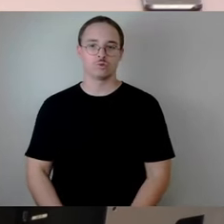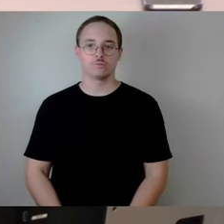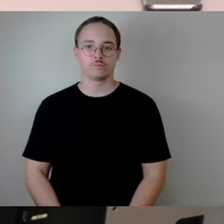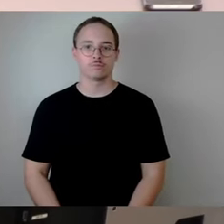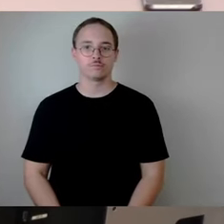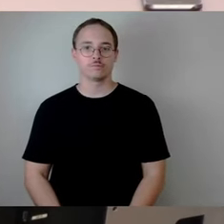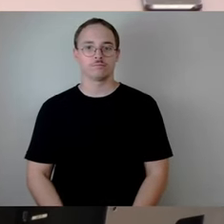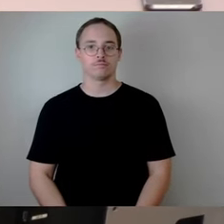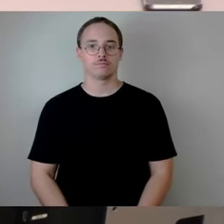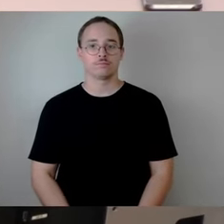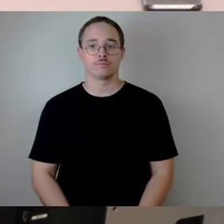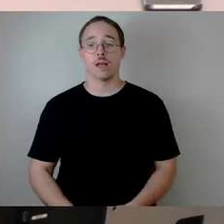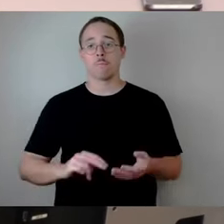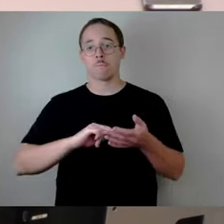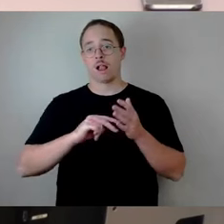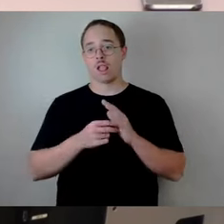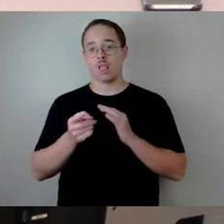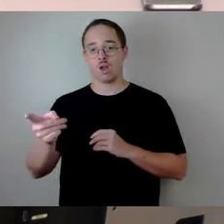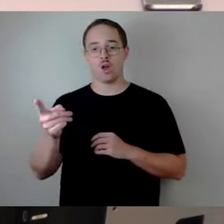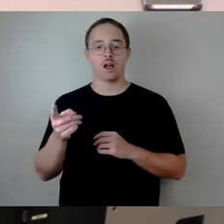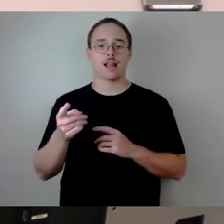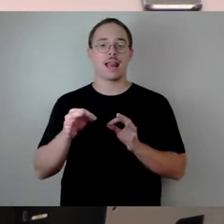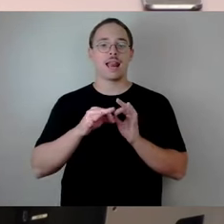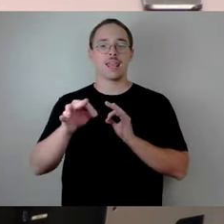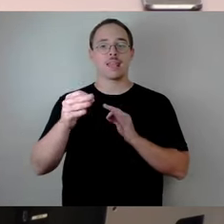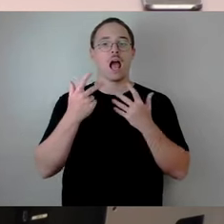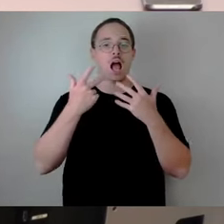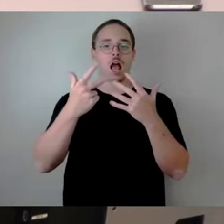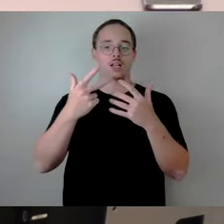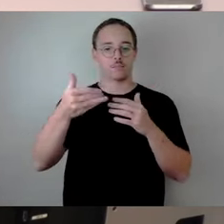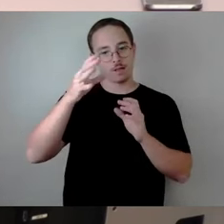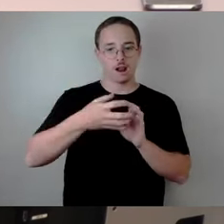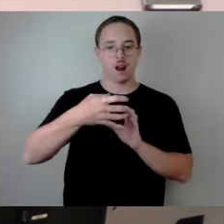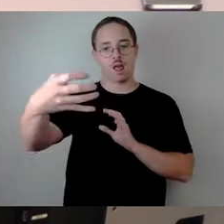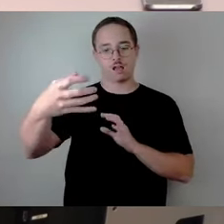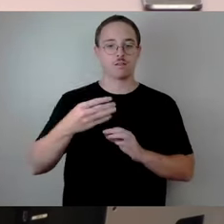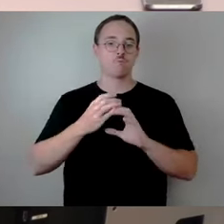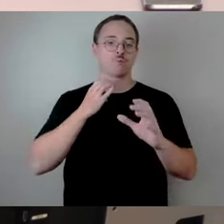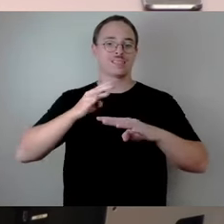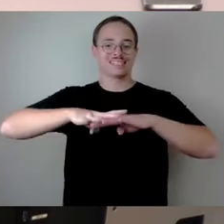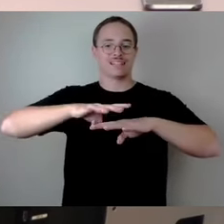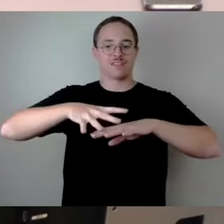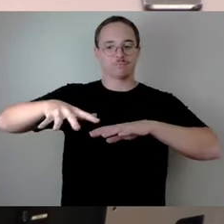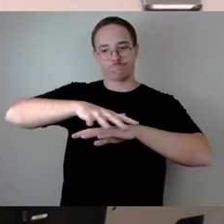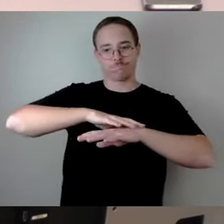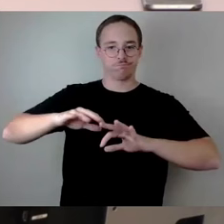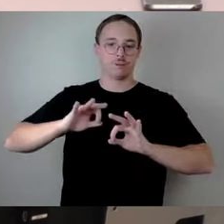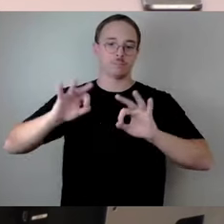ist die Verlängerung der Linie 8, der Ausbau der Busnetze, die Verbesserung der